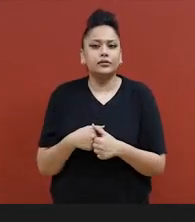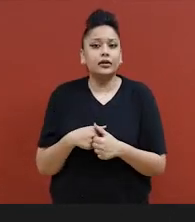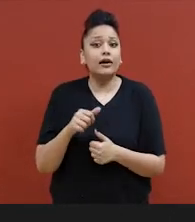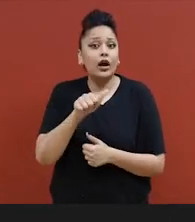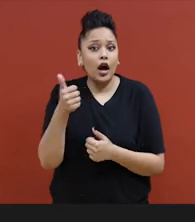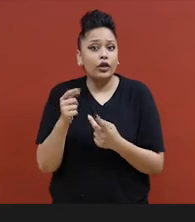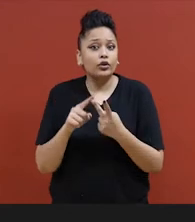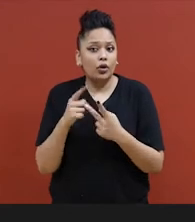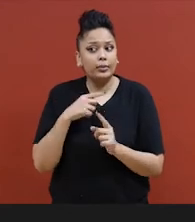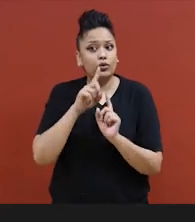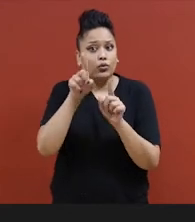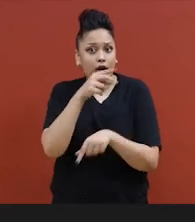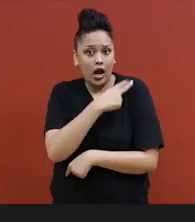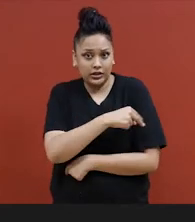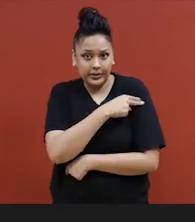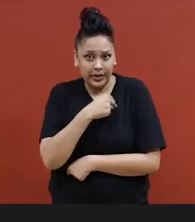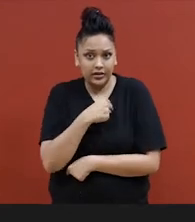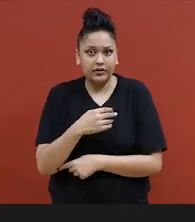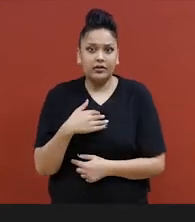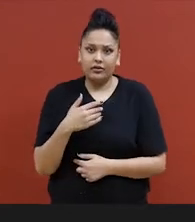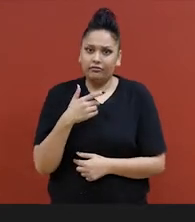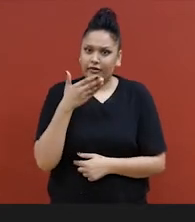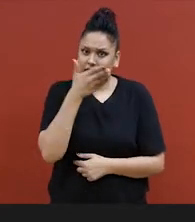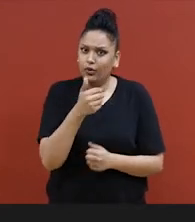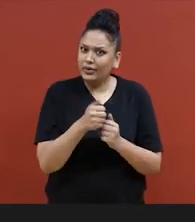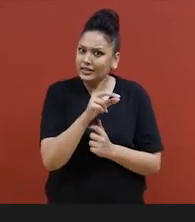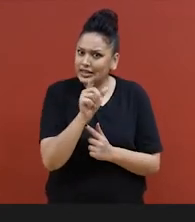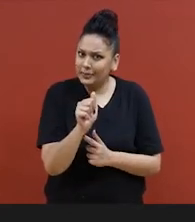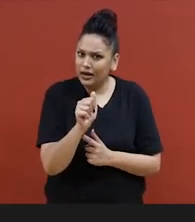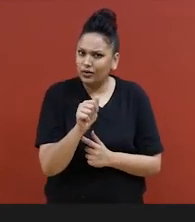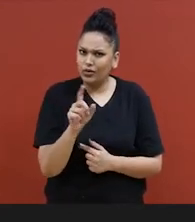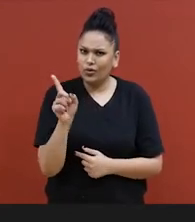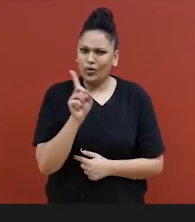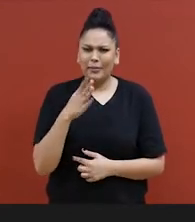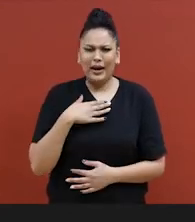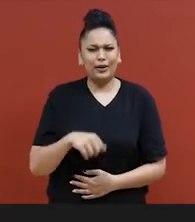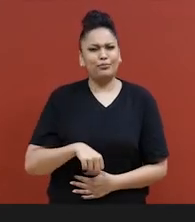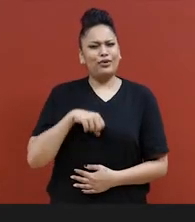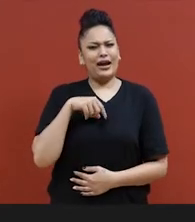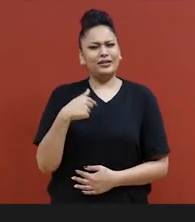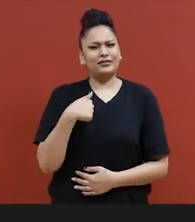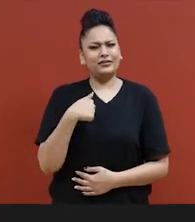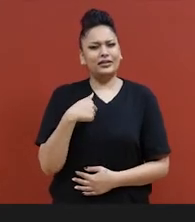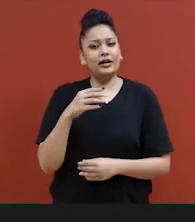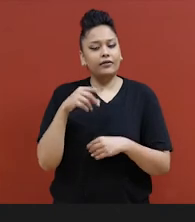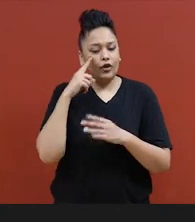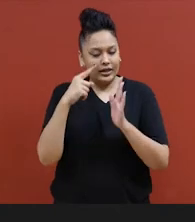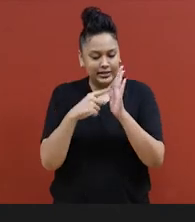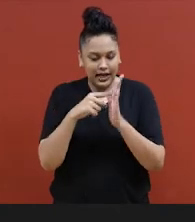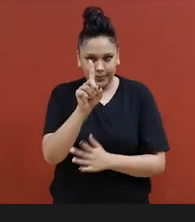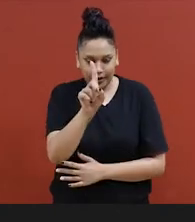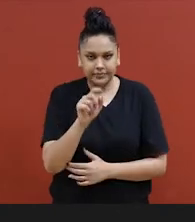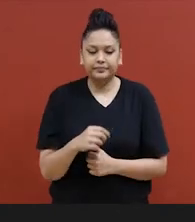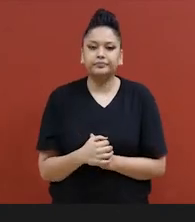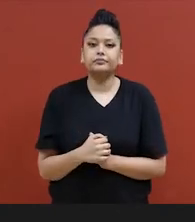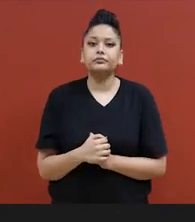quand j'ai dû aller à l'hôpital et parce que j'ai un handicap, c'est comme si ma dignité disparaissait. Un exemple